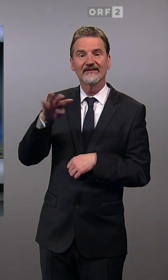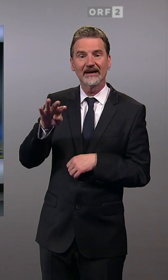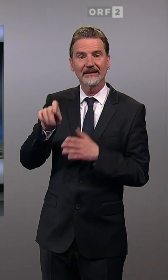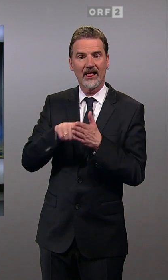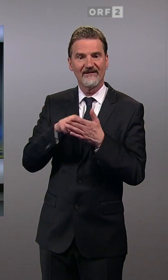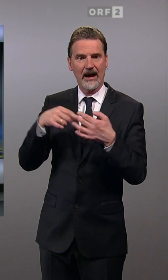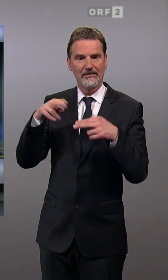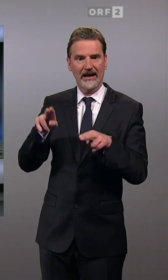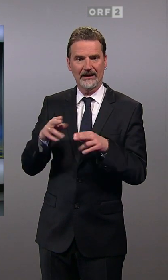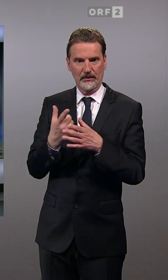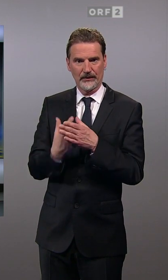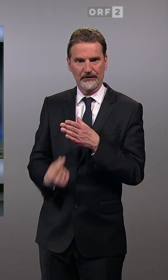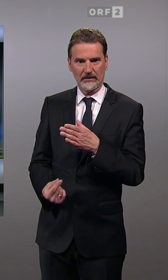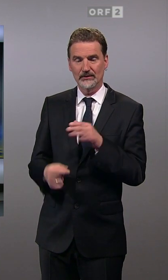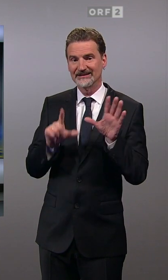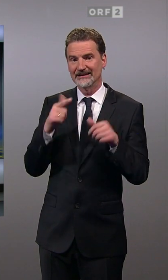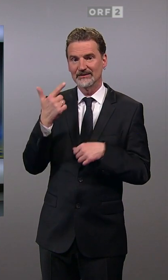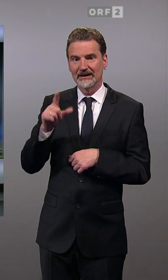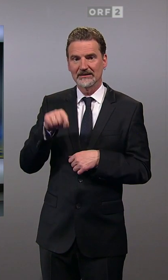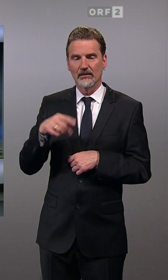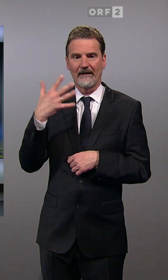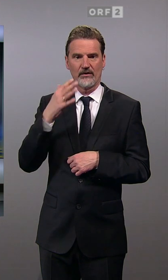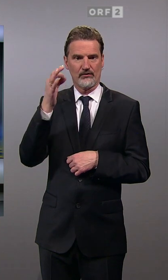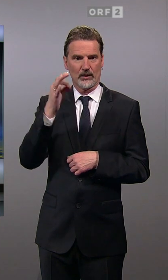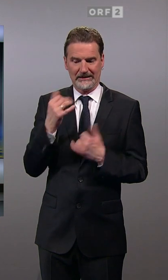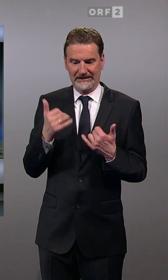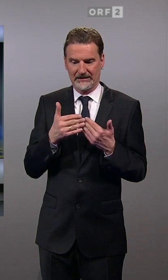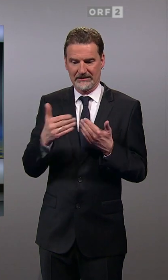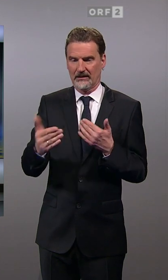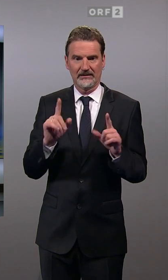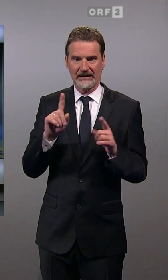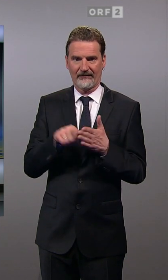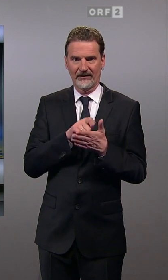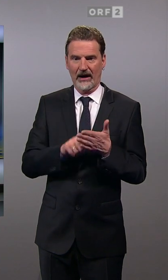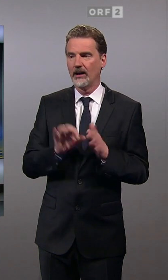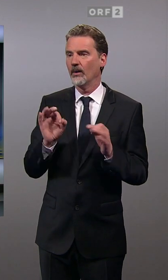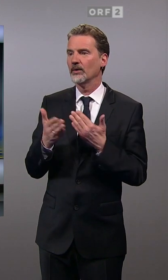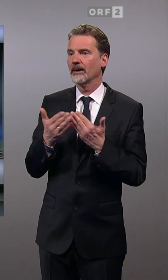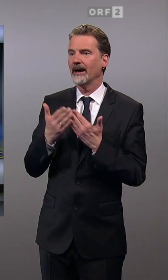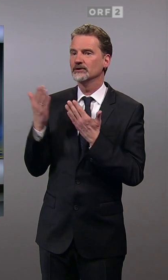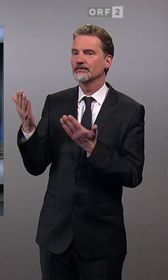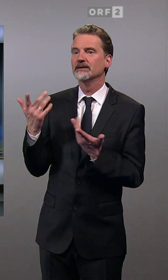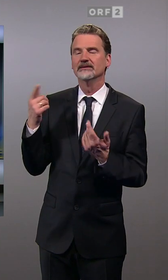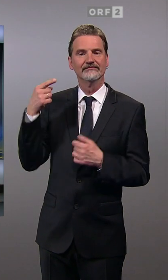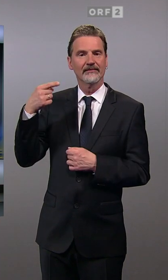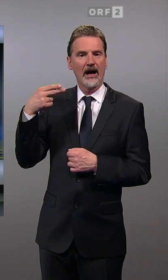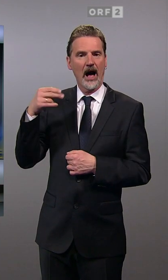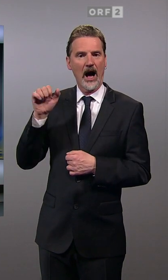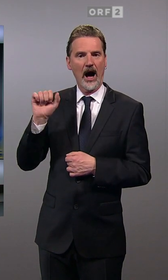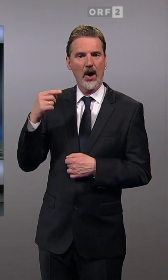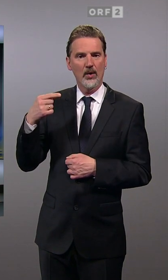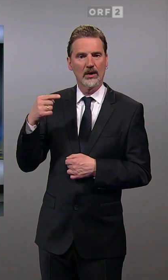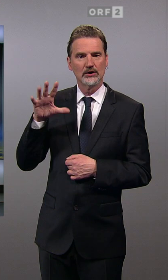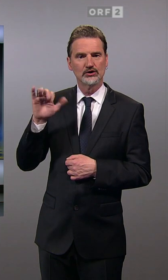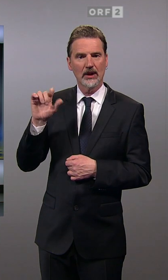27,5 Prozent, sind es, die diesmal nicht wählen gehen dürfen. Oder beispielsweise in Haugschlag 28